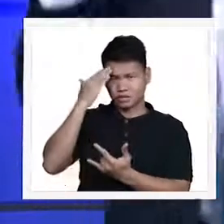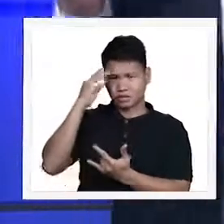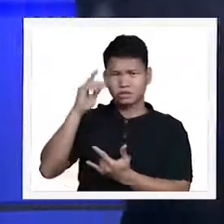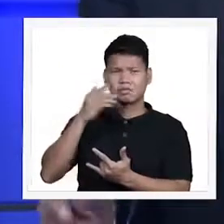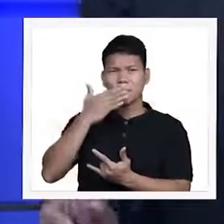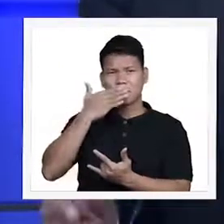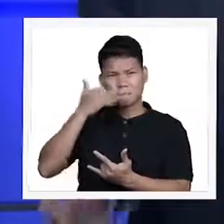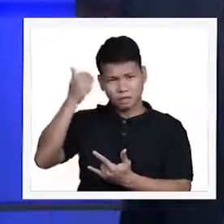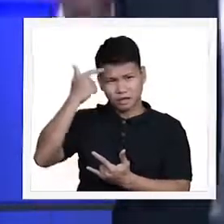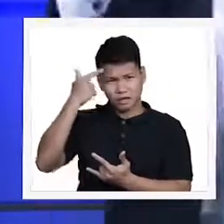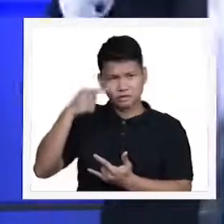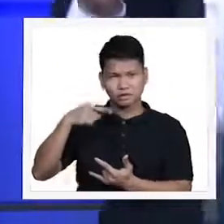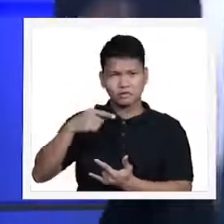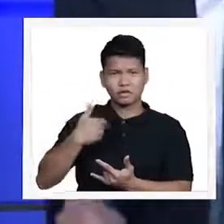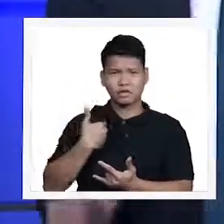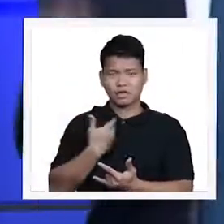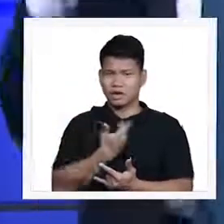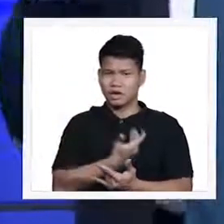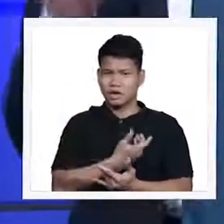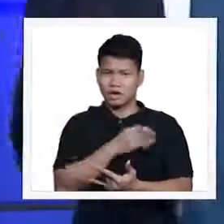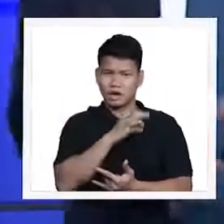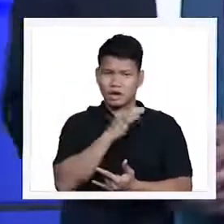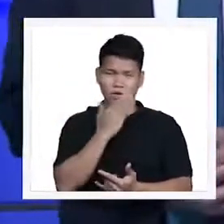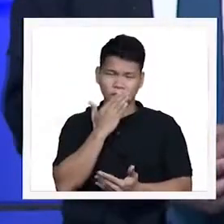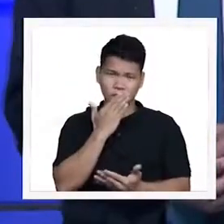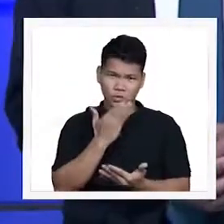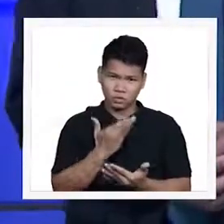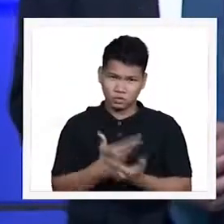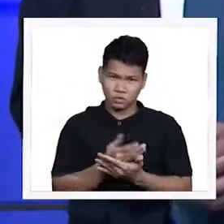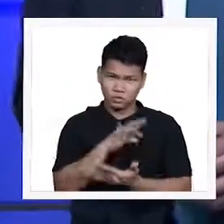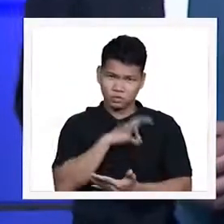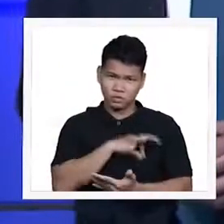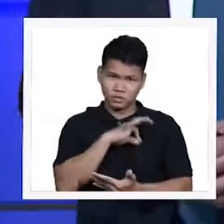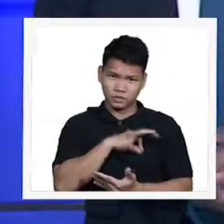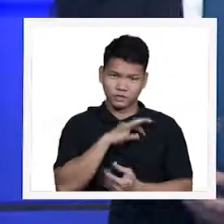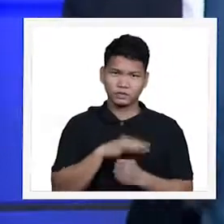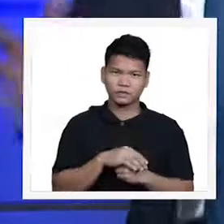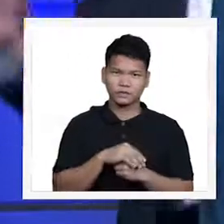best what is for our good. faith. Ito po yung